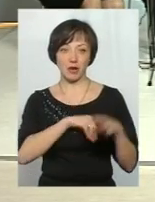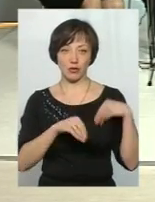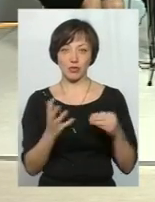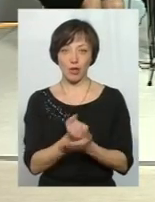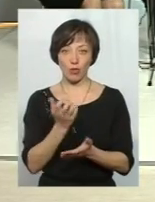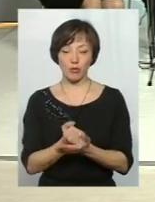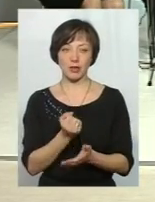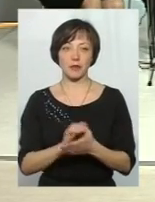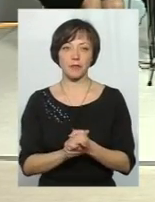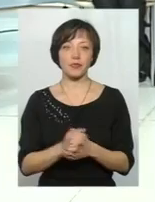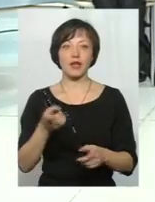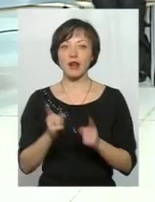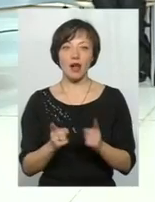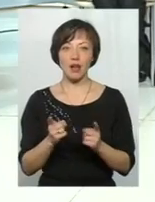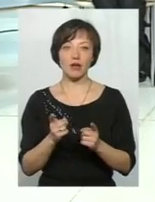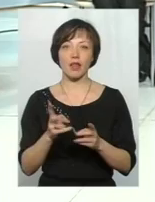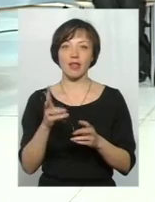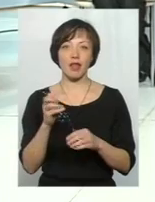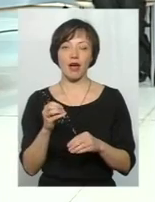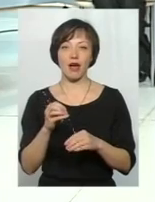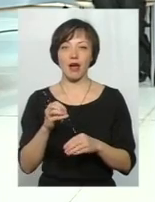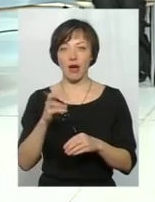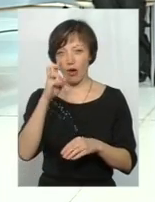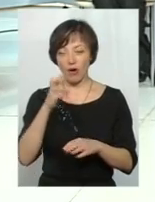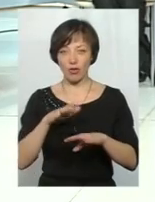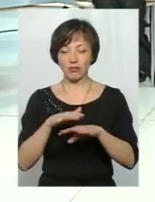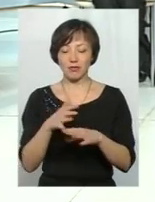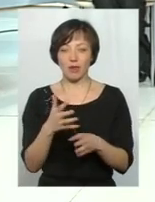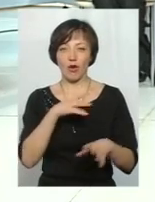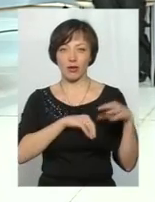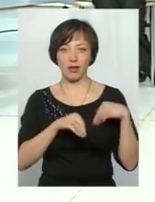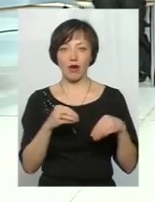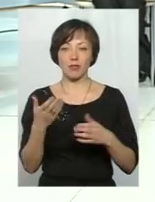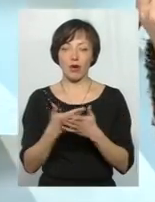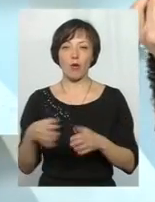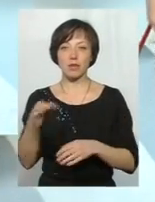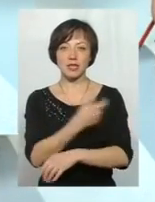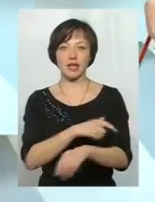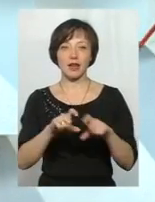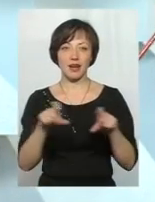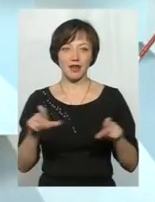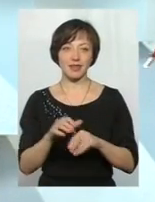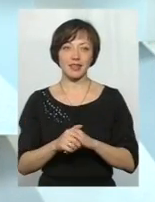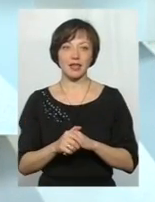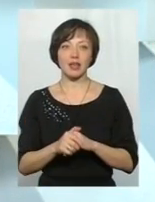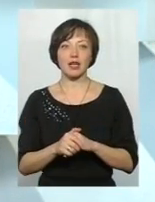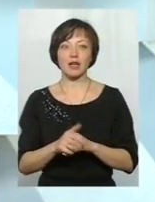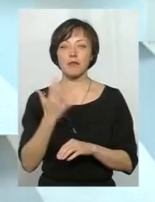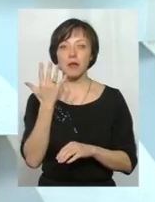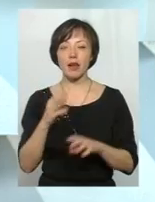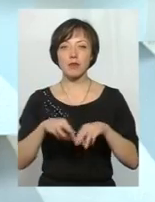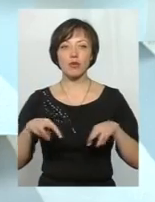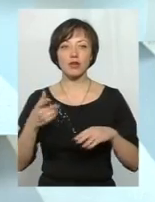заробити. Воно реально не є госпрозрахунковим Сергій Валович. Ми повинні це визнати. Як обласна лікарня. Майже 5 мільйонів гривень. Я собі не